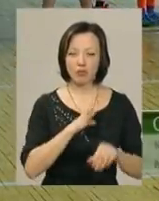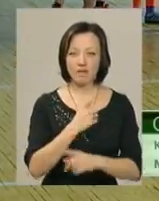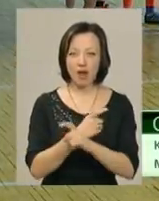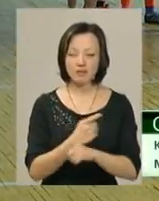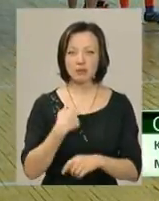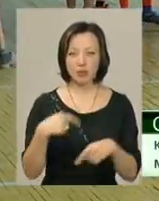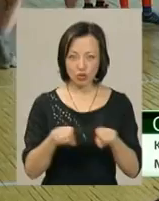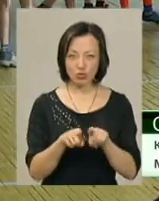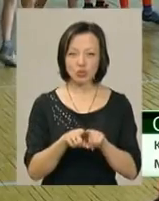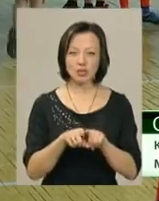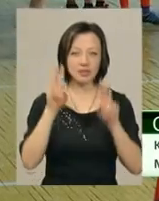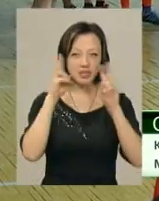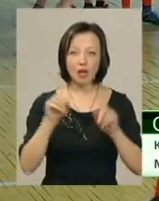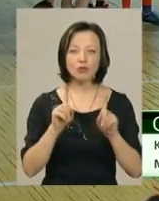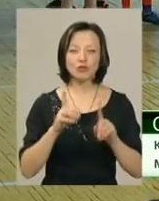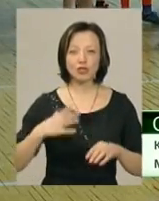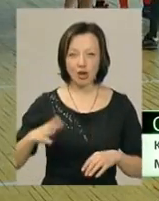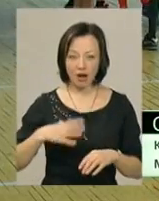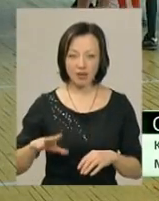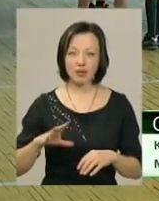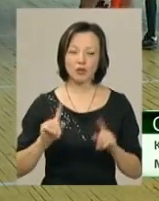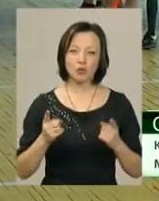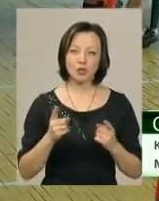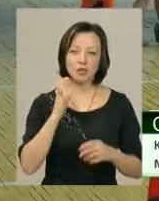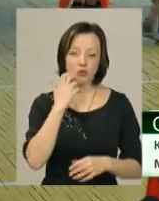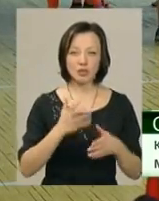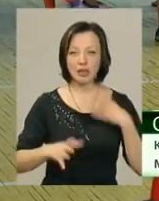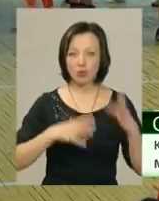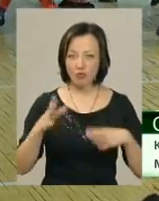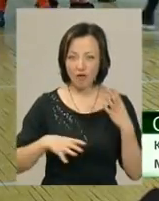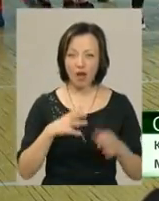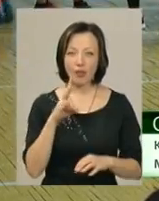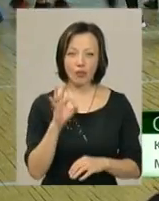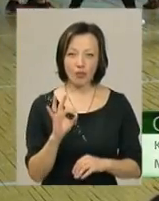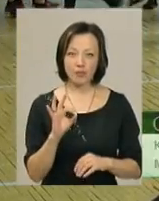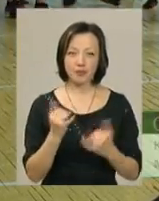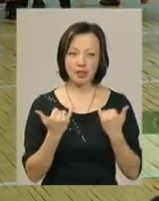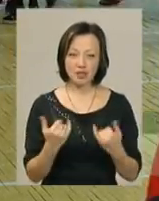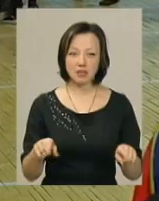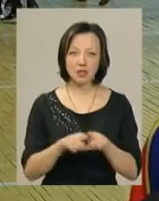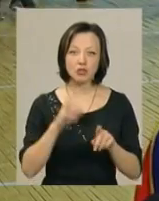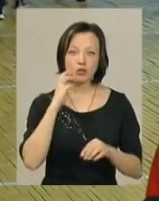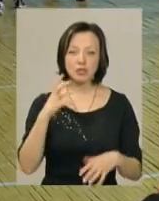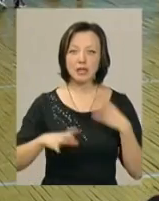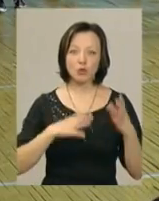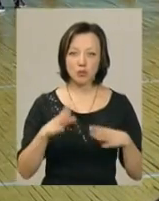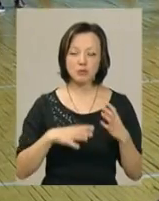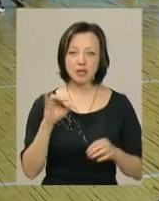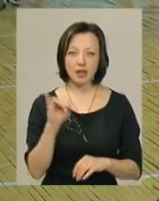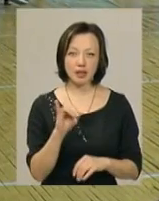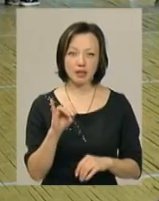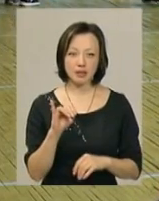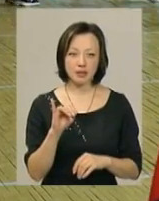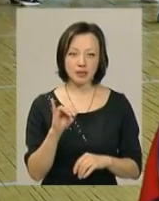Австрії, ми теж не знали, чого очікувати, ми дуже серйозно тренувалися, але зараз ми теж дуже серйозно тренуємося і